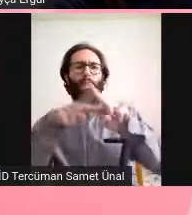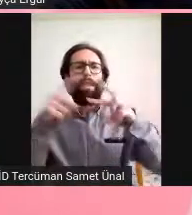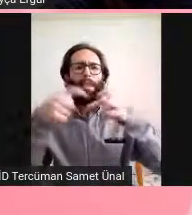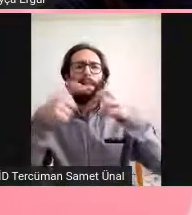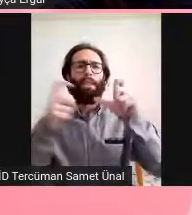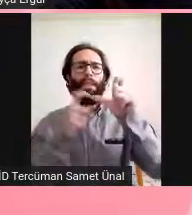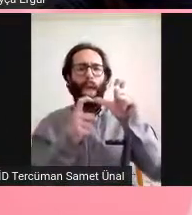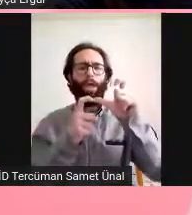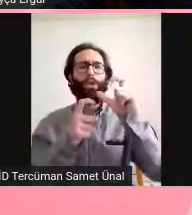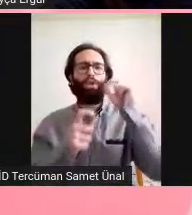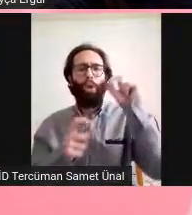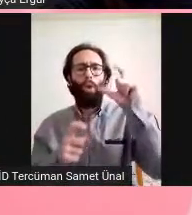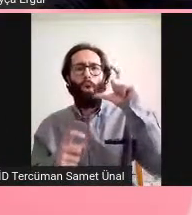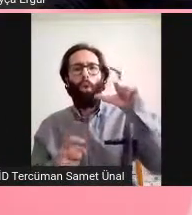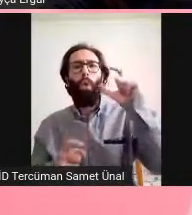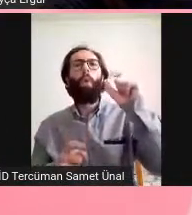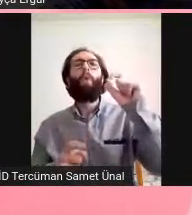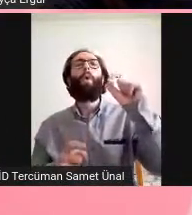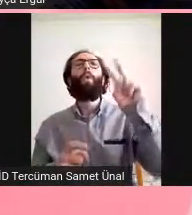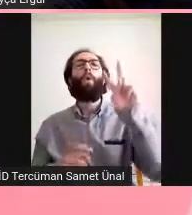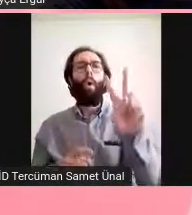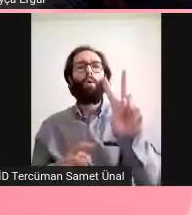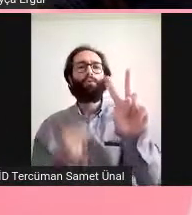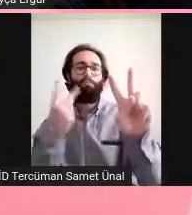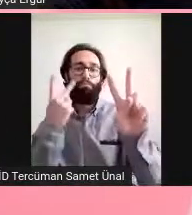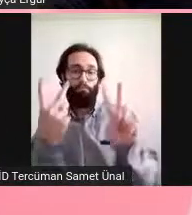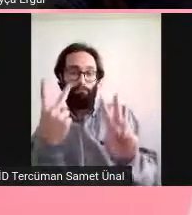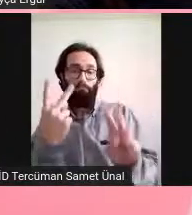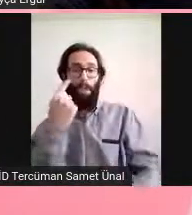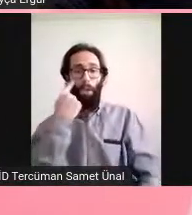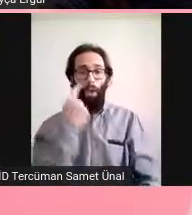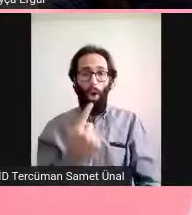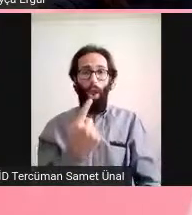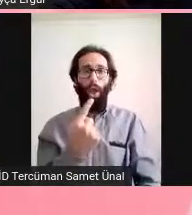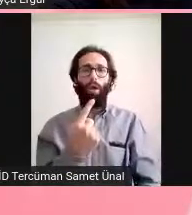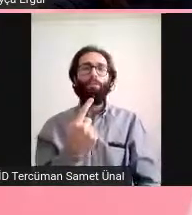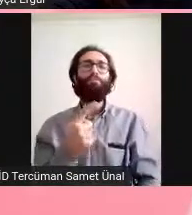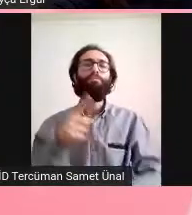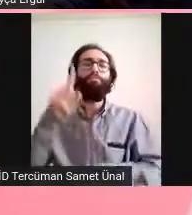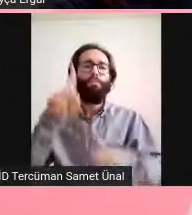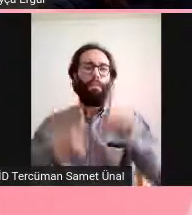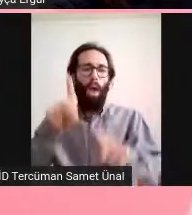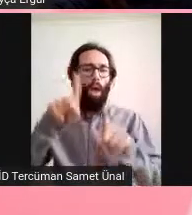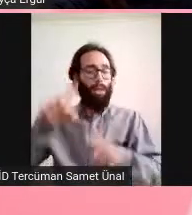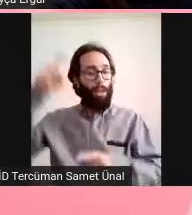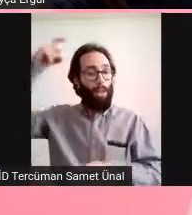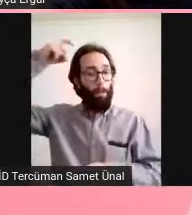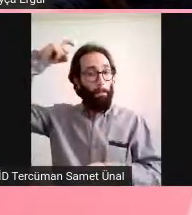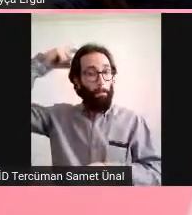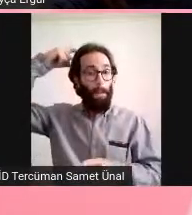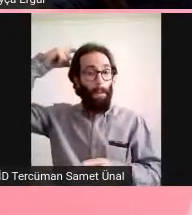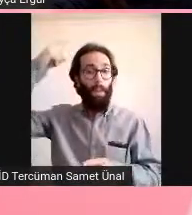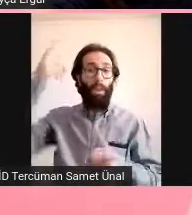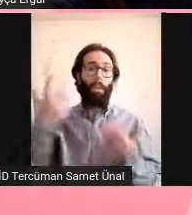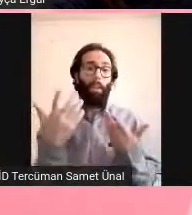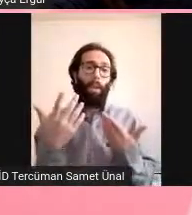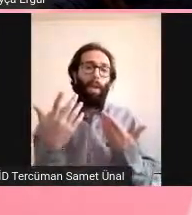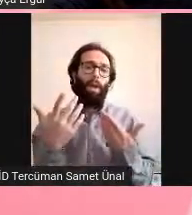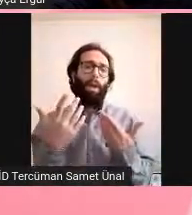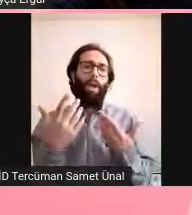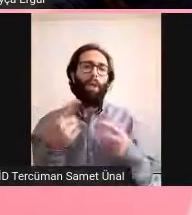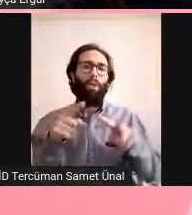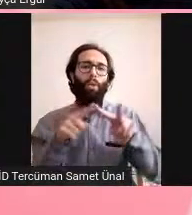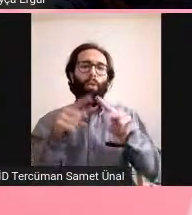virüsünde de yapılmış. Bu yeni virüsümüzde de bazı nöronları öldürüp bazı nöronlara napslara zarar verdiğini